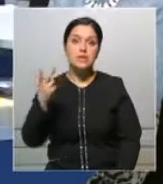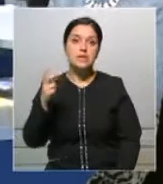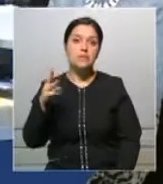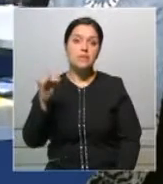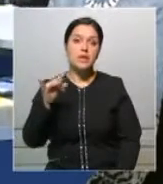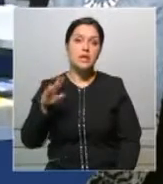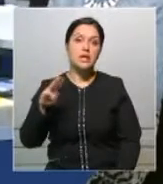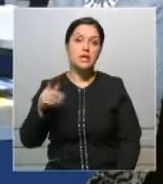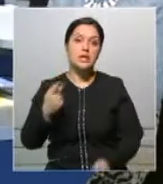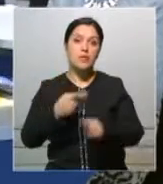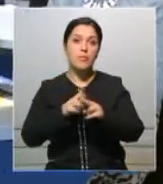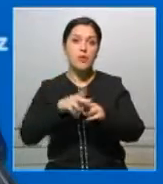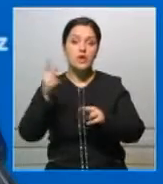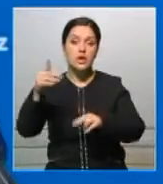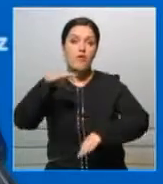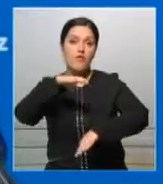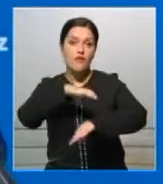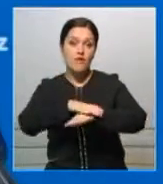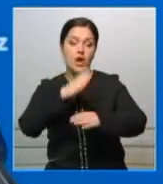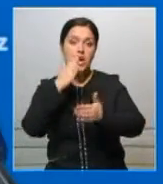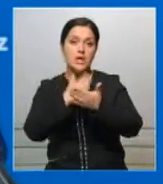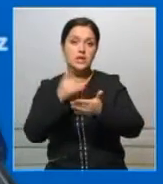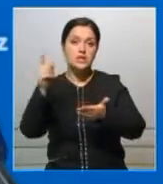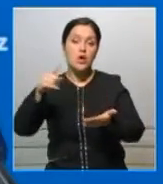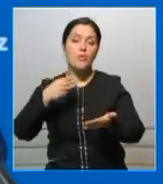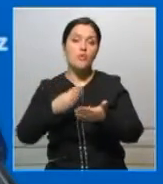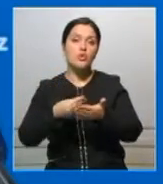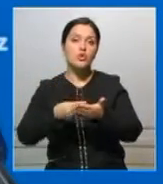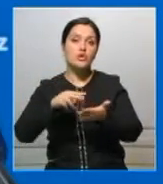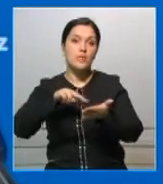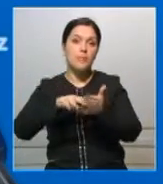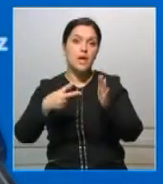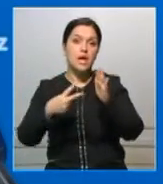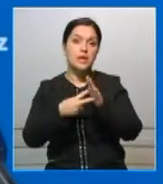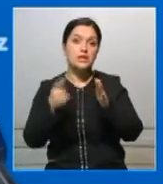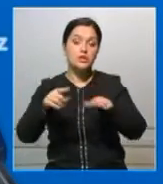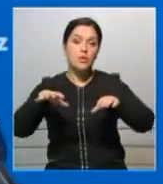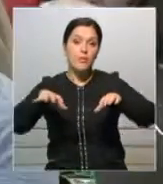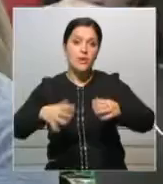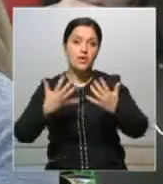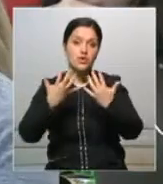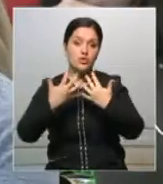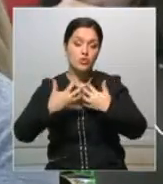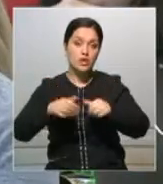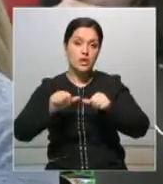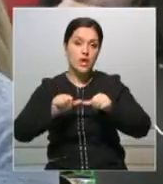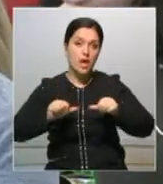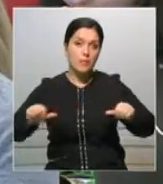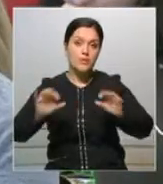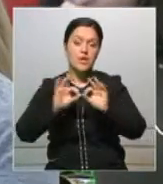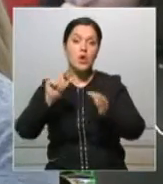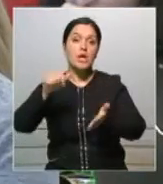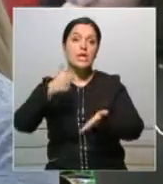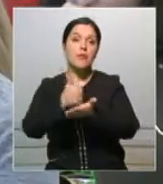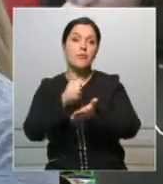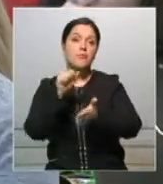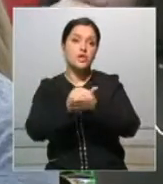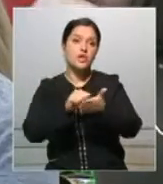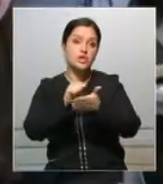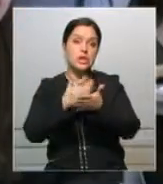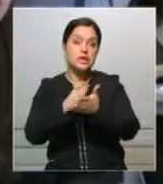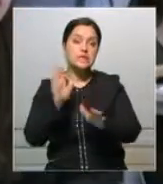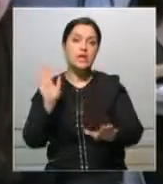трлн тенге. А в основном их выявляют на этапе бюджетного планирования. Председатель счетного комитета подчеркнул, основными